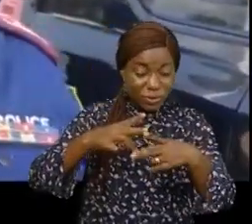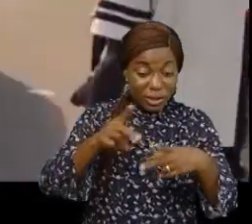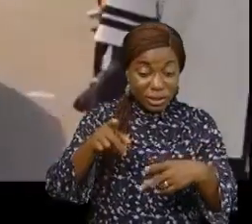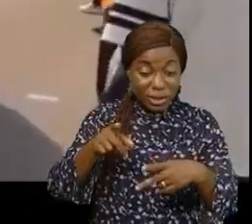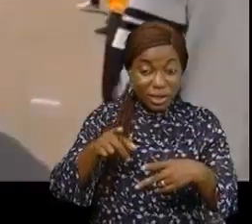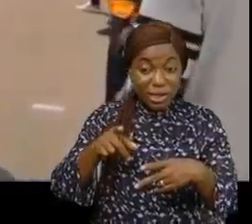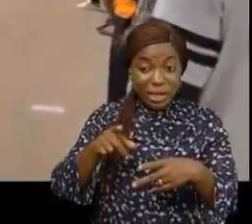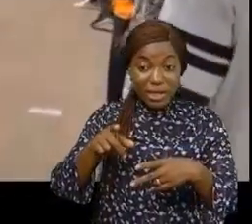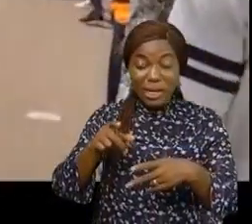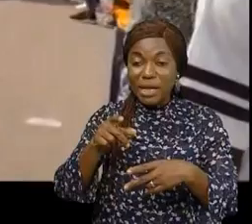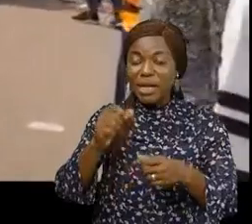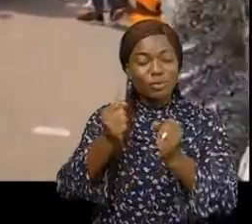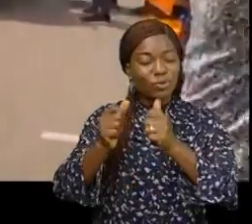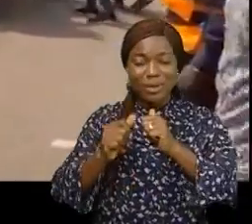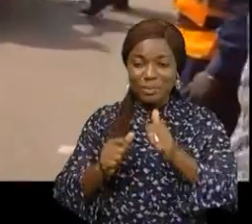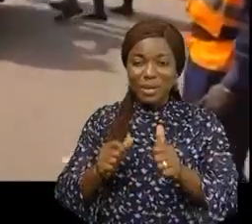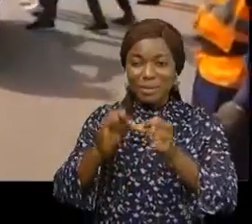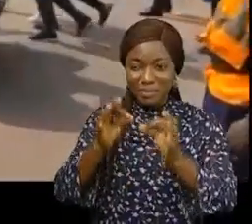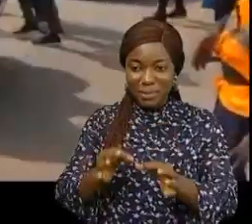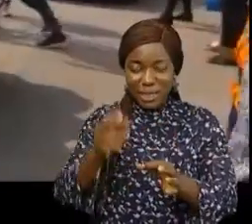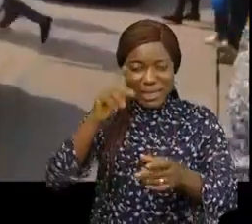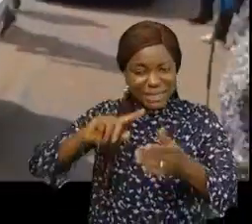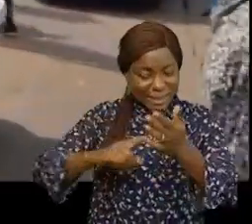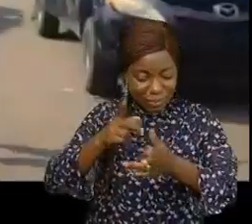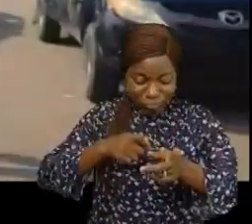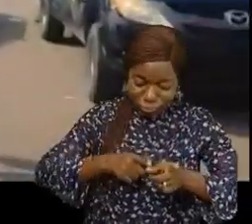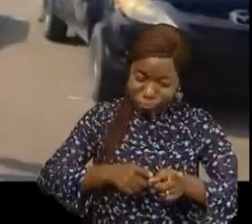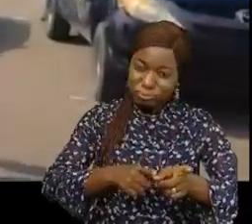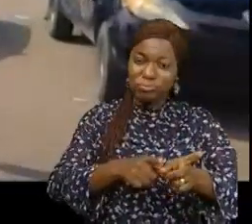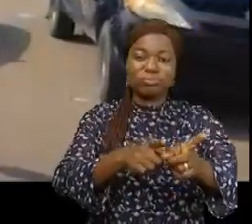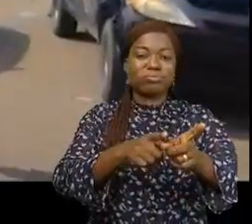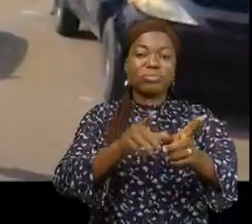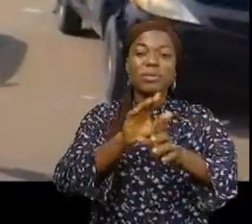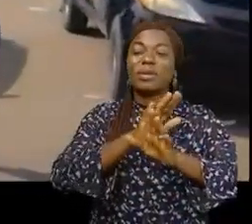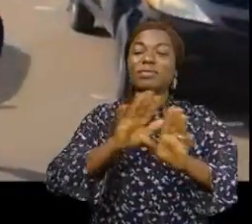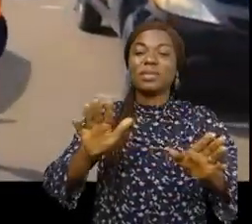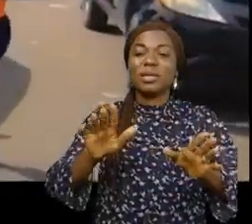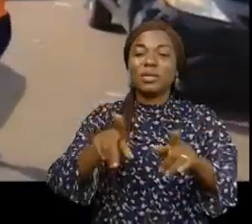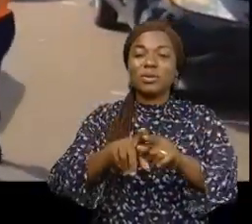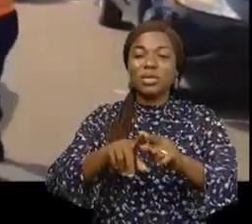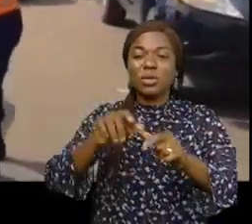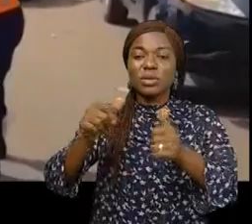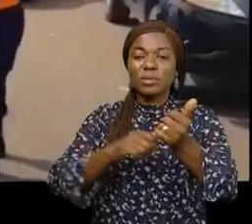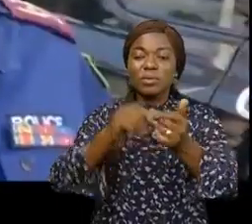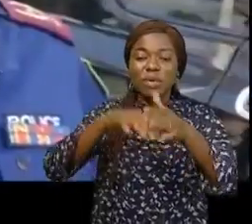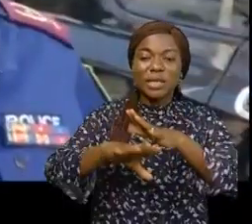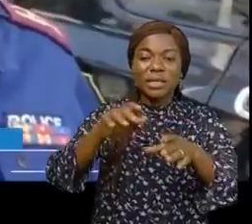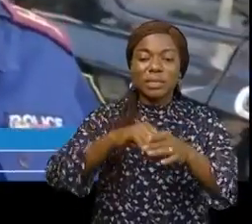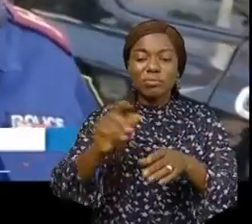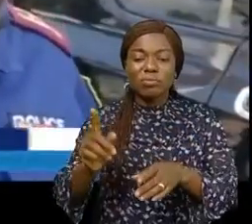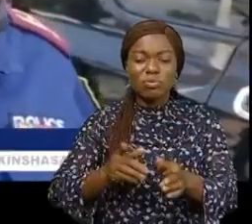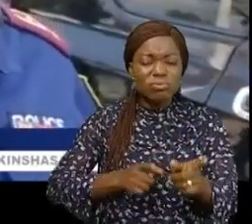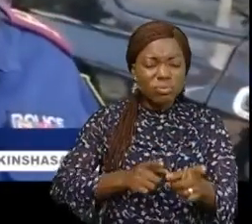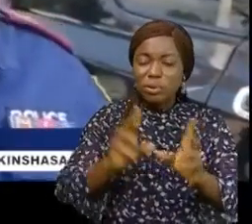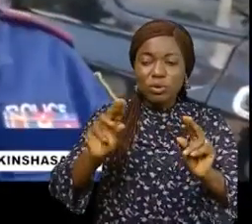situation ils ont la mission principal aussi d'arrêter les gens qui prennent la troisième bande et ceux qui entrent dans le sens contraire c'est un message